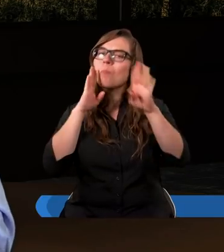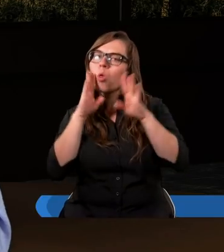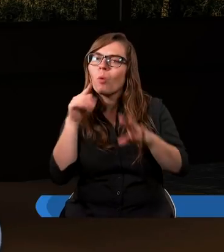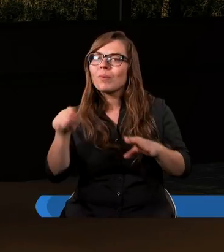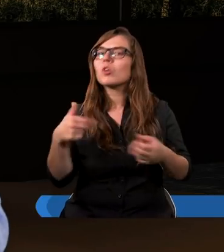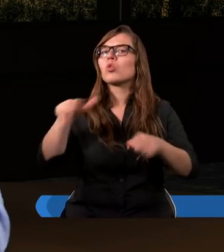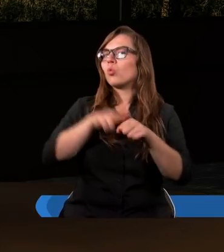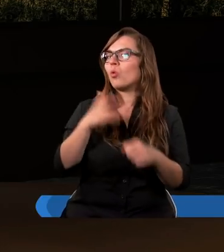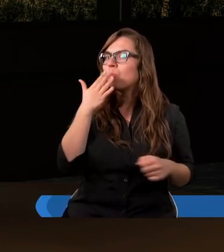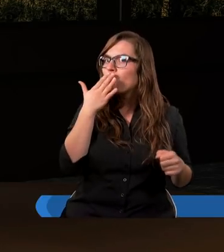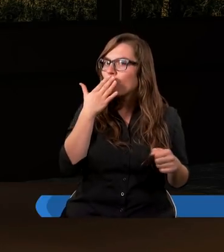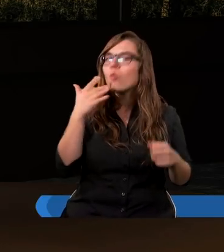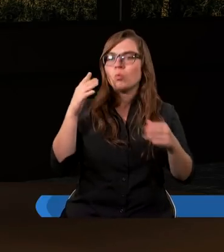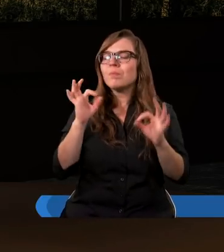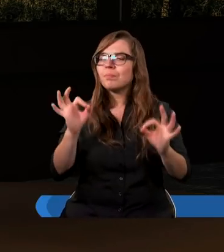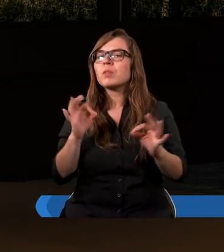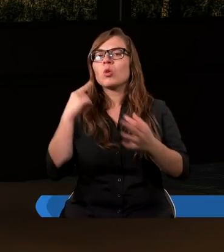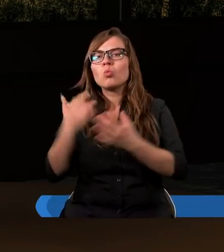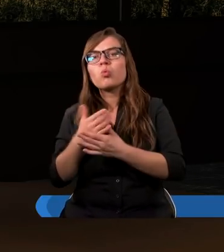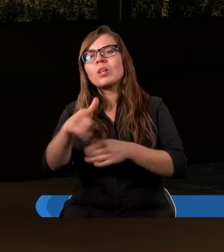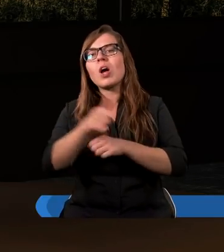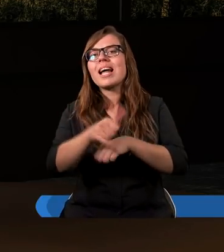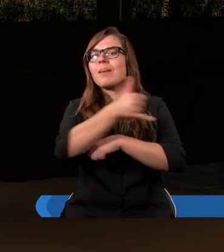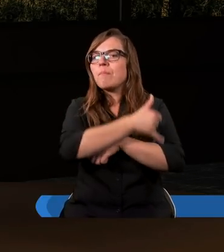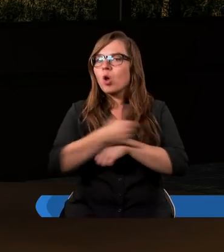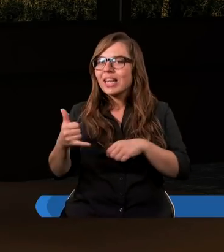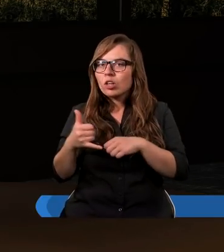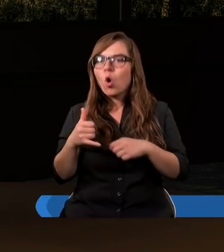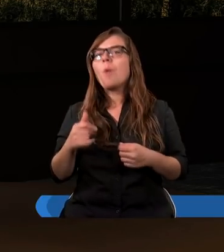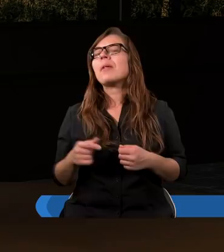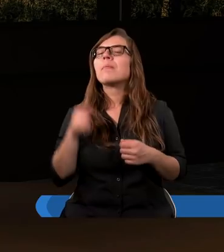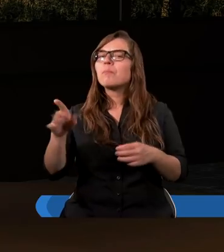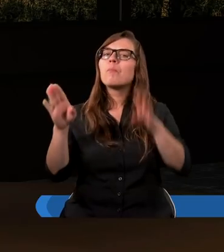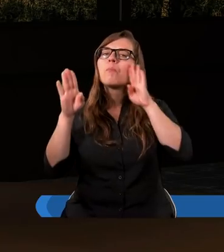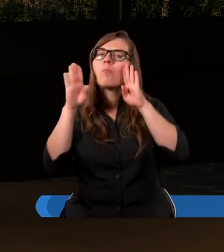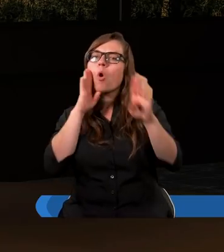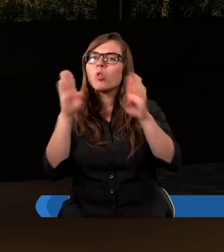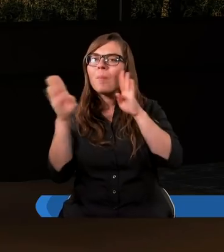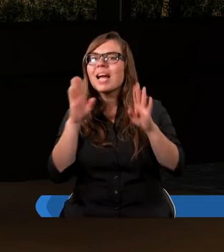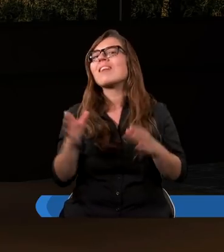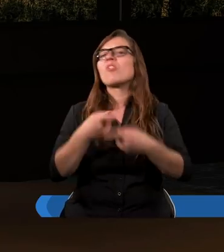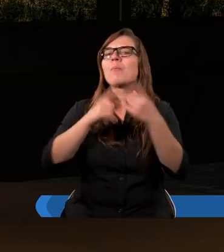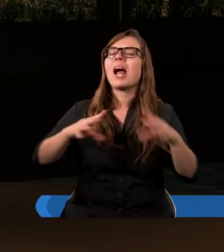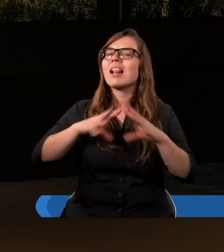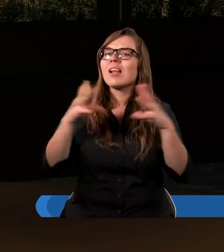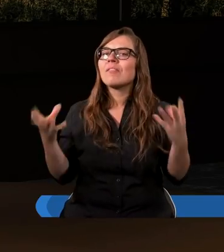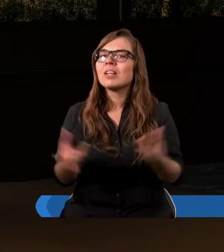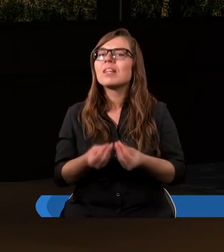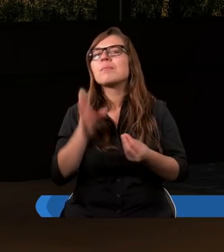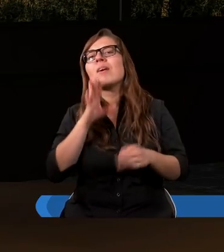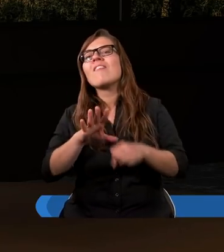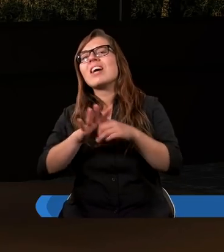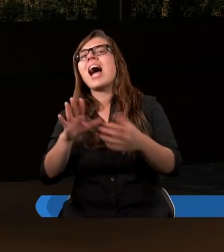którym mówiliśmy i słuszne rzeczy tutaj podkreślaliśmy, to jest podobieństwo przede wszystkim w